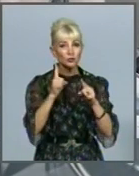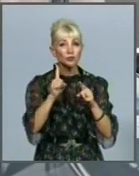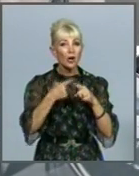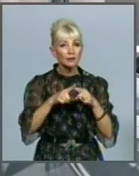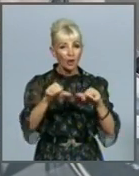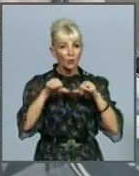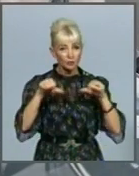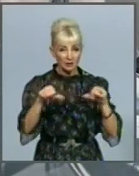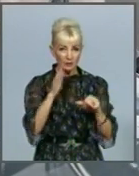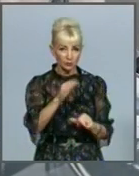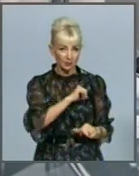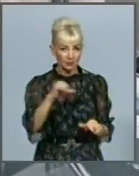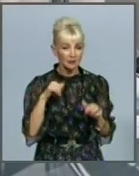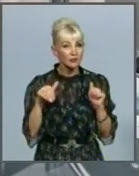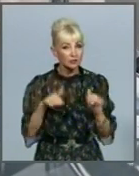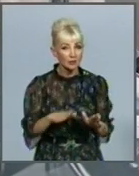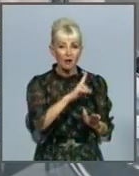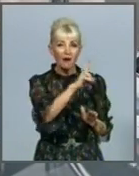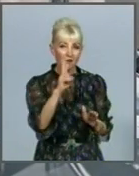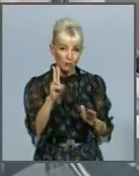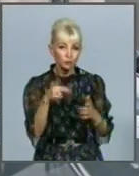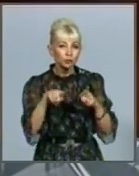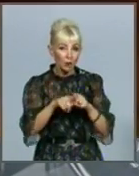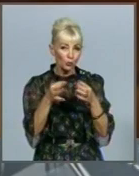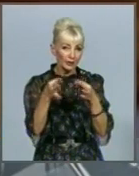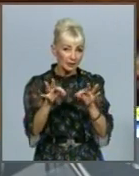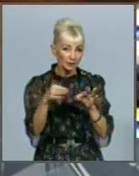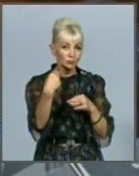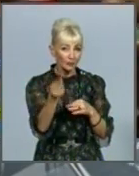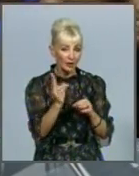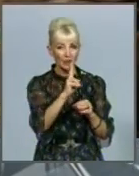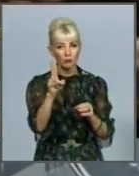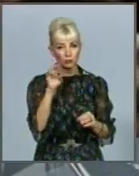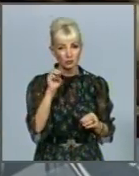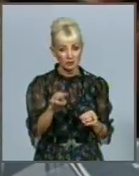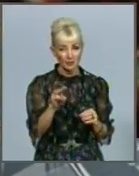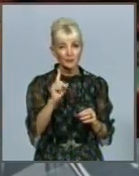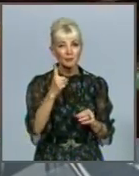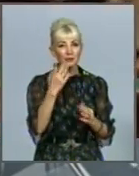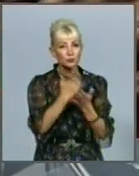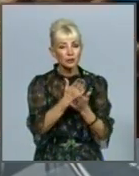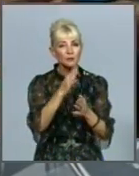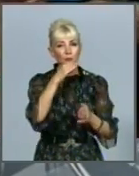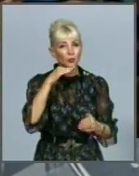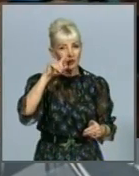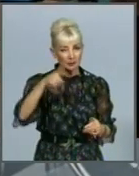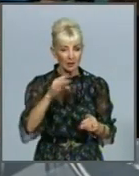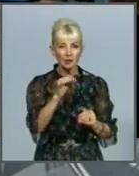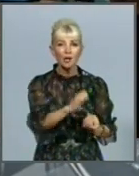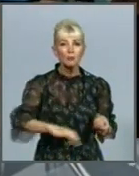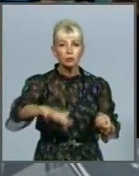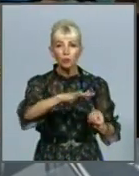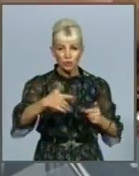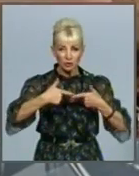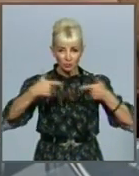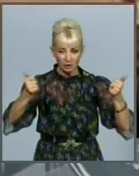буде самостійно вирішувати, кому таку ліцензію надавати, кому ні. Бо до всіх цих закладів є багато вимог. Це й певна площа готелю,